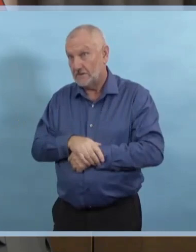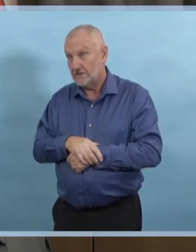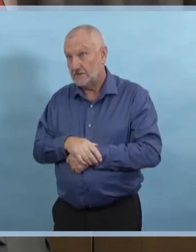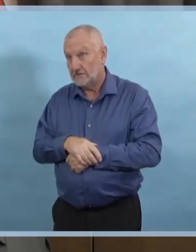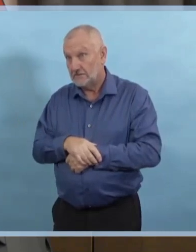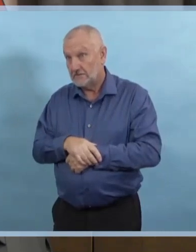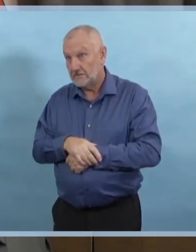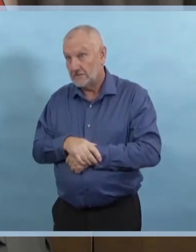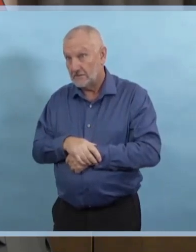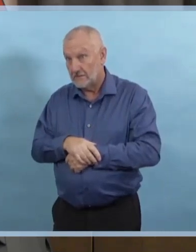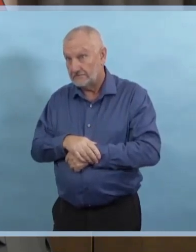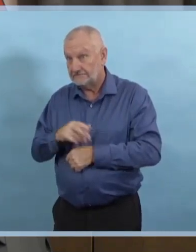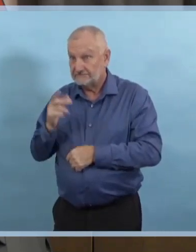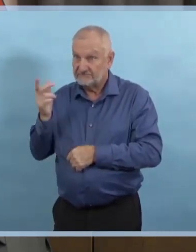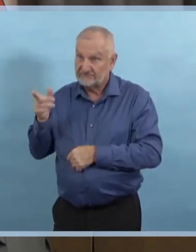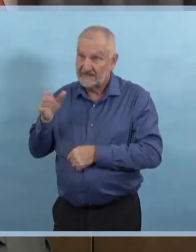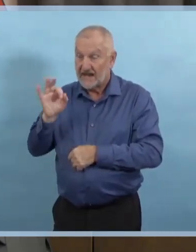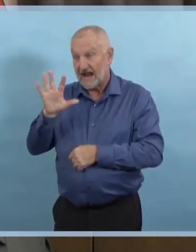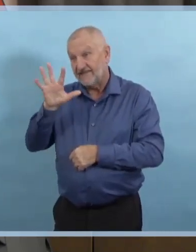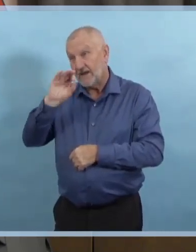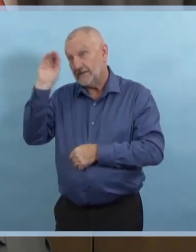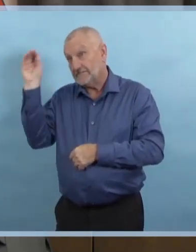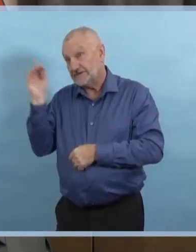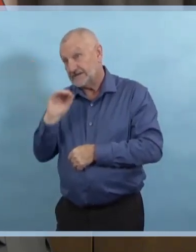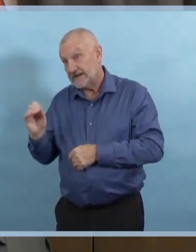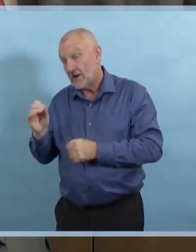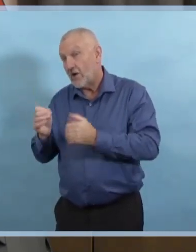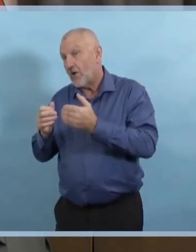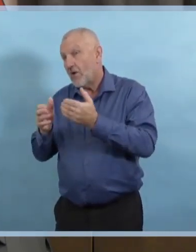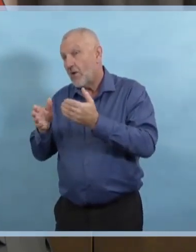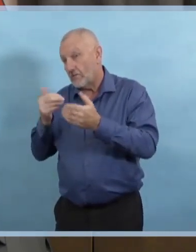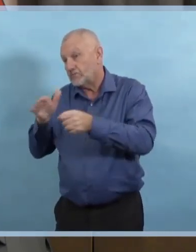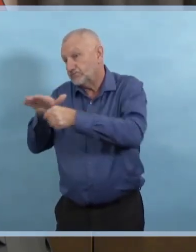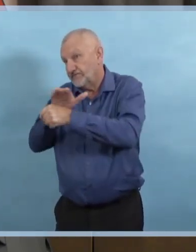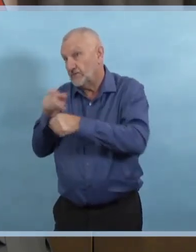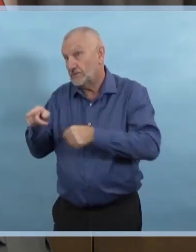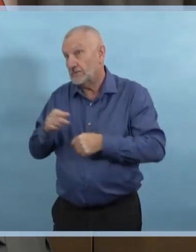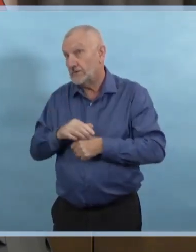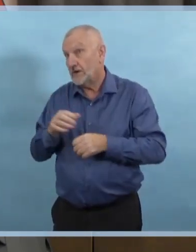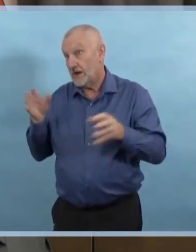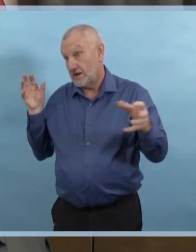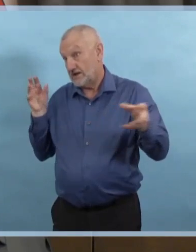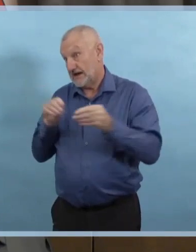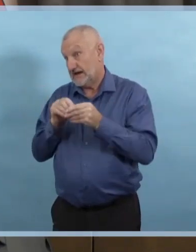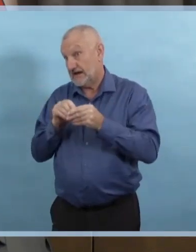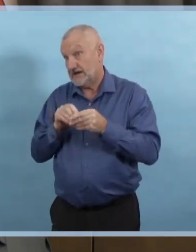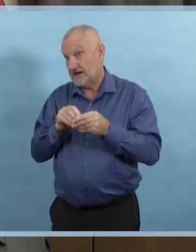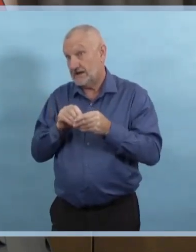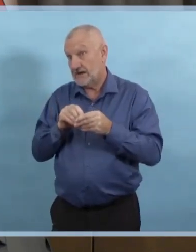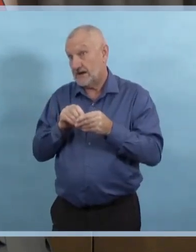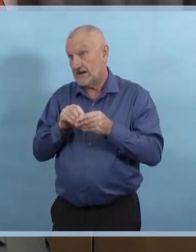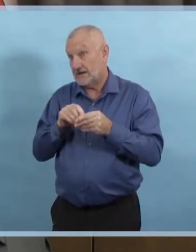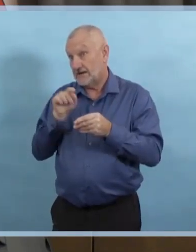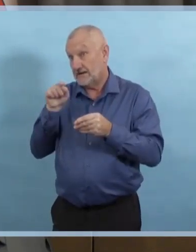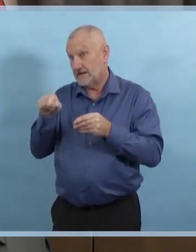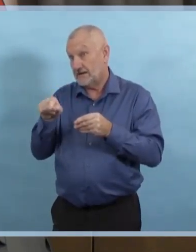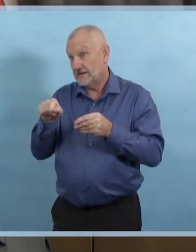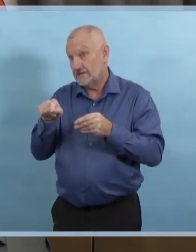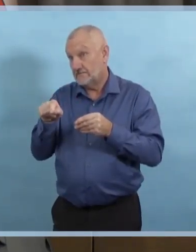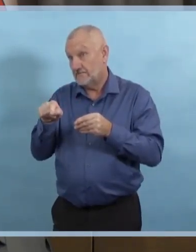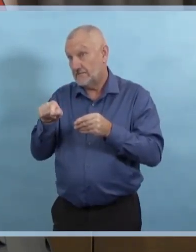son ouverture en avril est de 404 personnes. La Croix-Rouge aussi participe